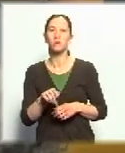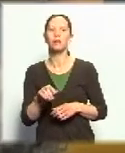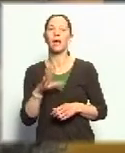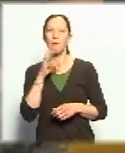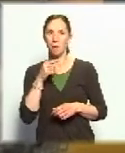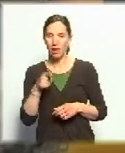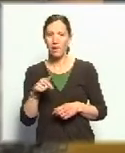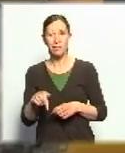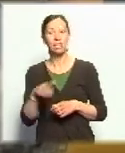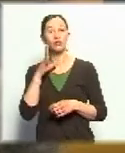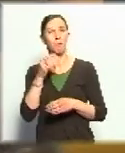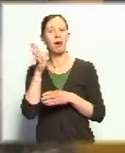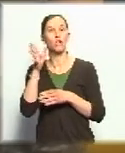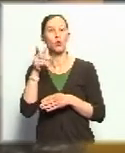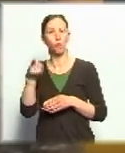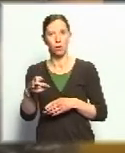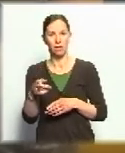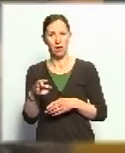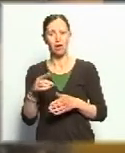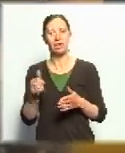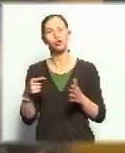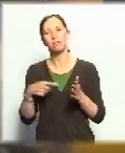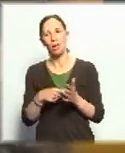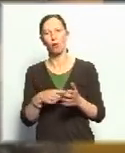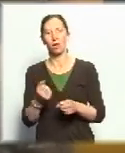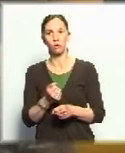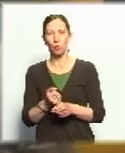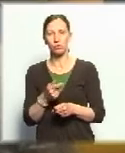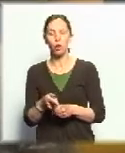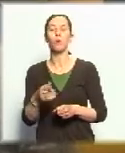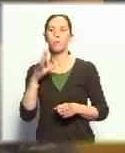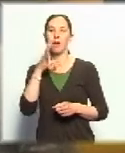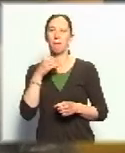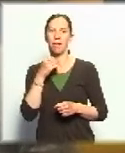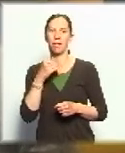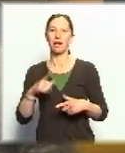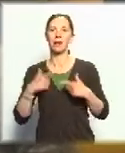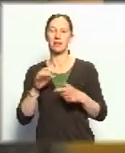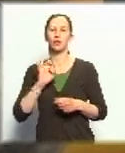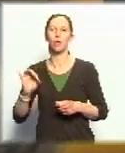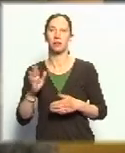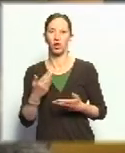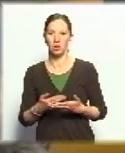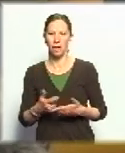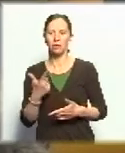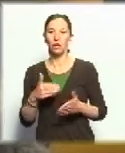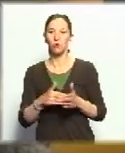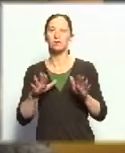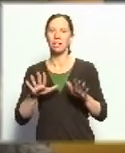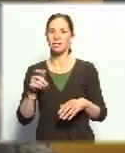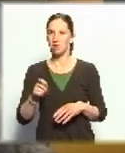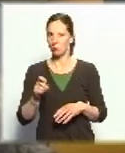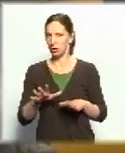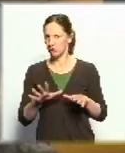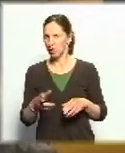azokért a célokért dolgozzanak, amelyekkel az emberek életét jobbítani lehet. 2010 április 11-én több dologról is